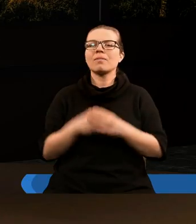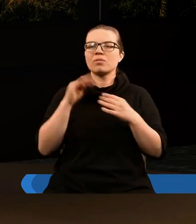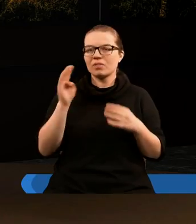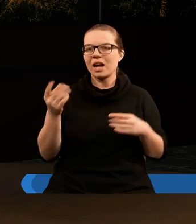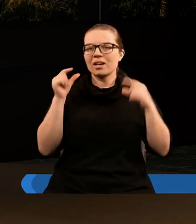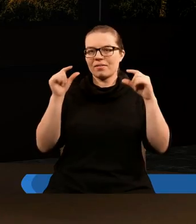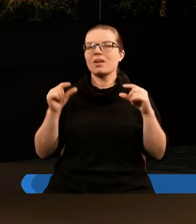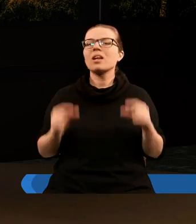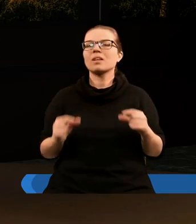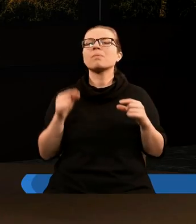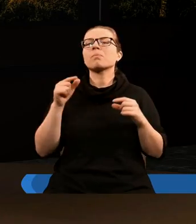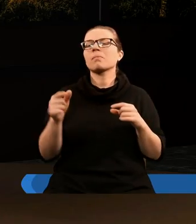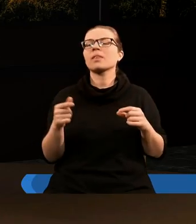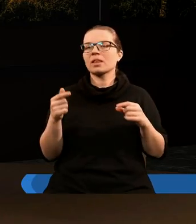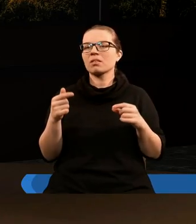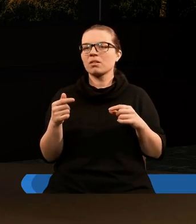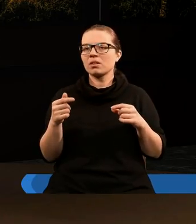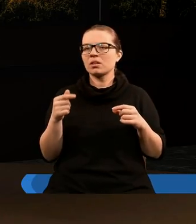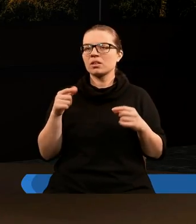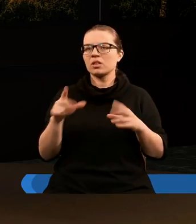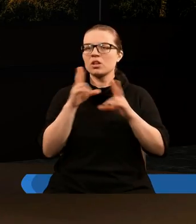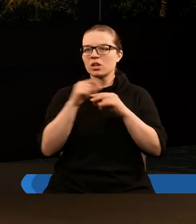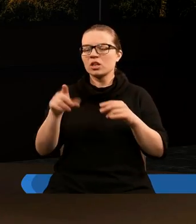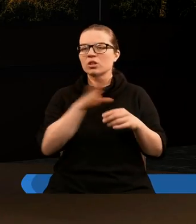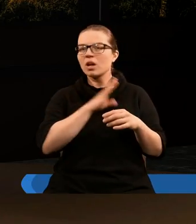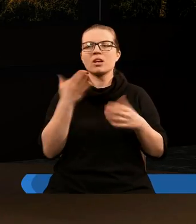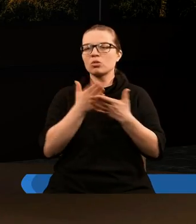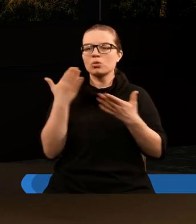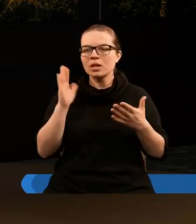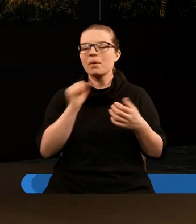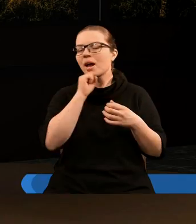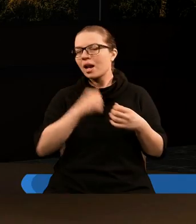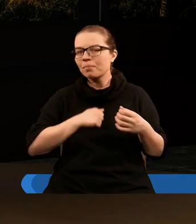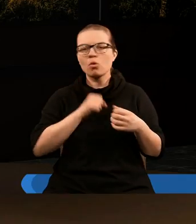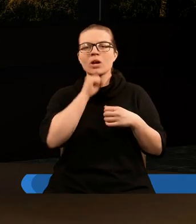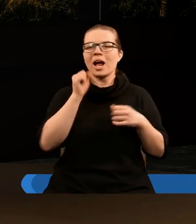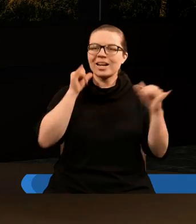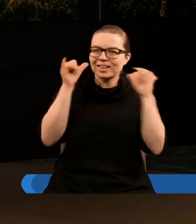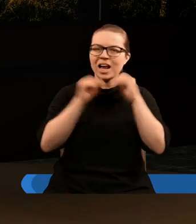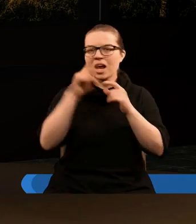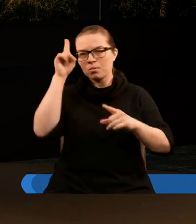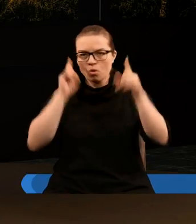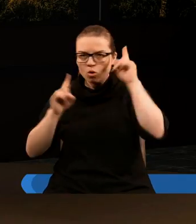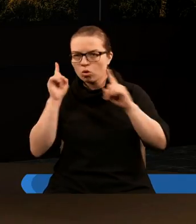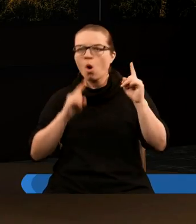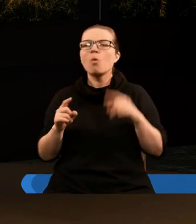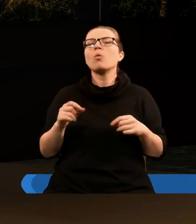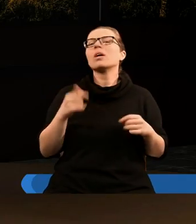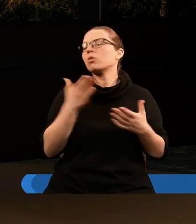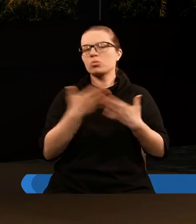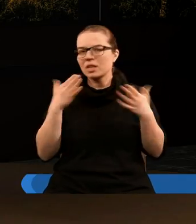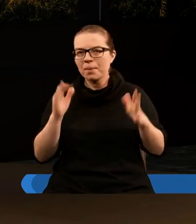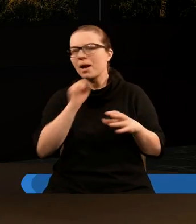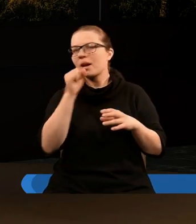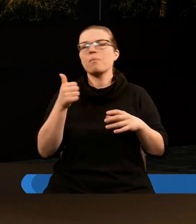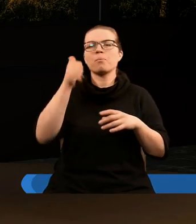czwartym wersecie i otrzeb wszelką łzę z oczu ich i śmierci już nie będzie, ani smutku, ani krzyku, ani mozołu już